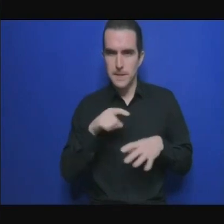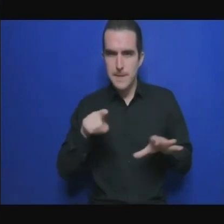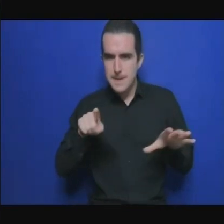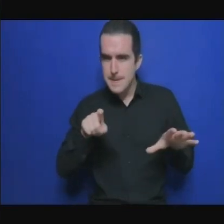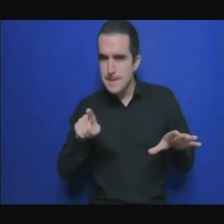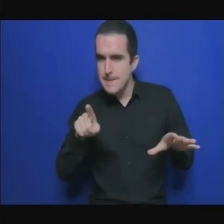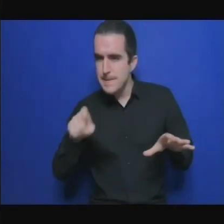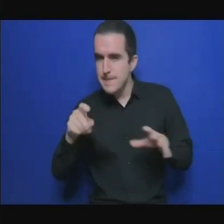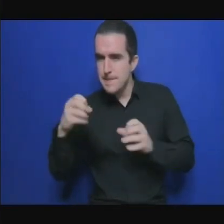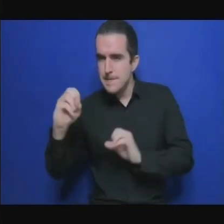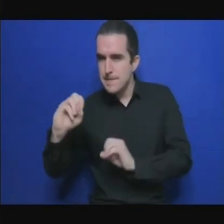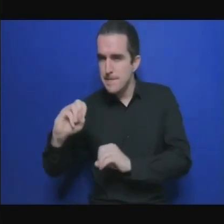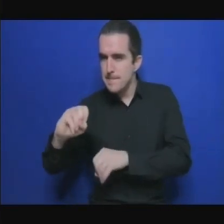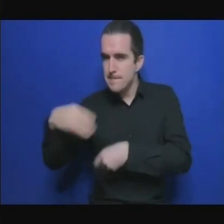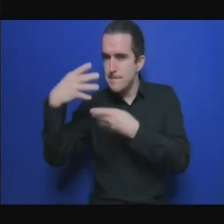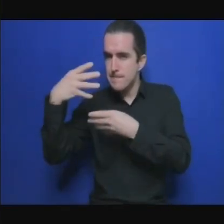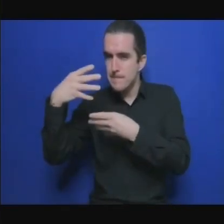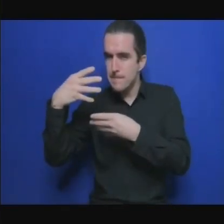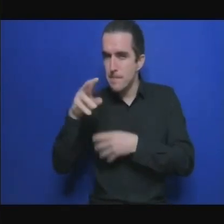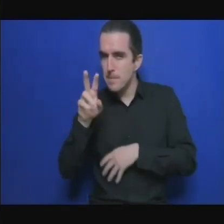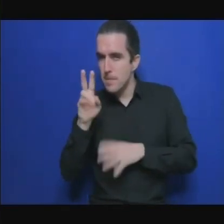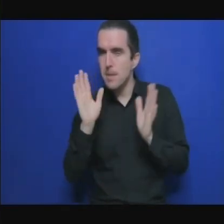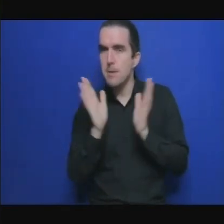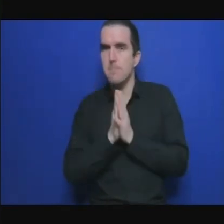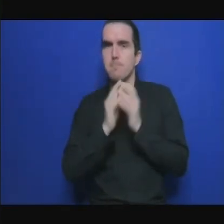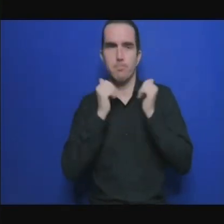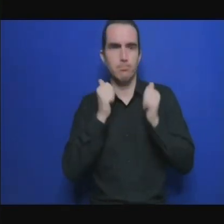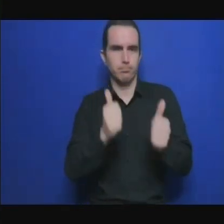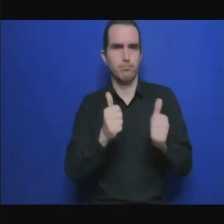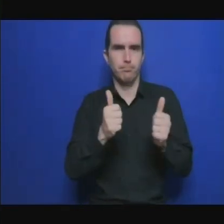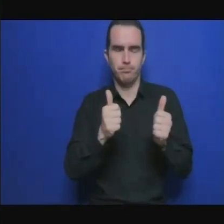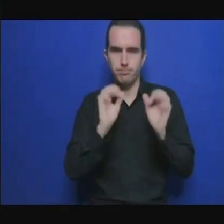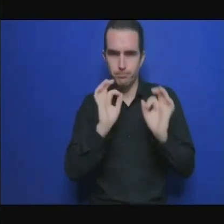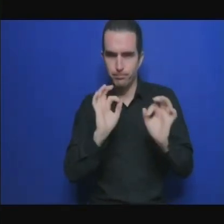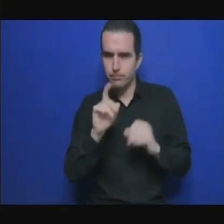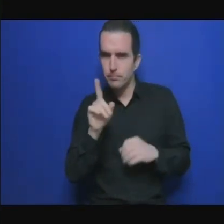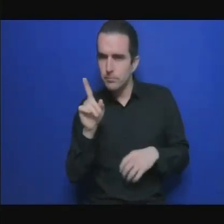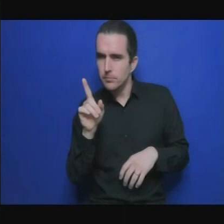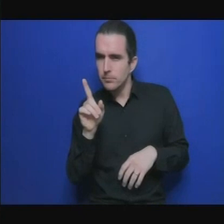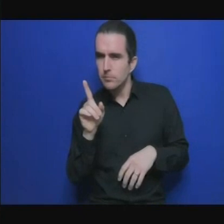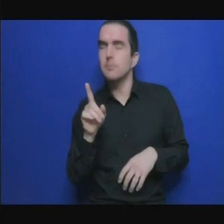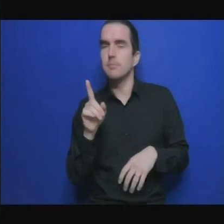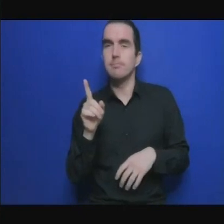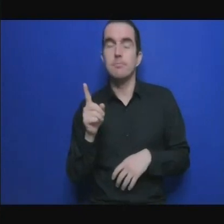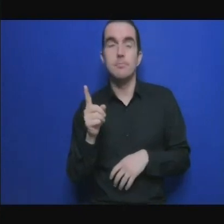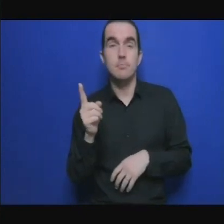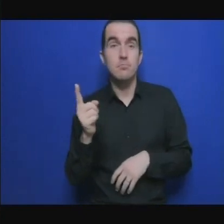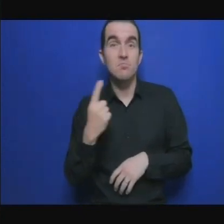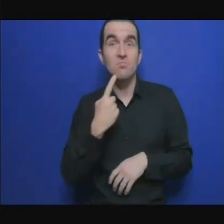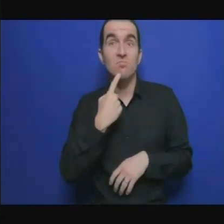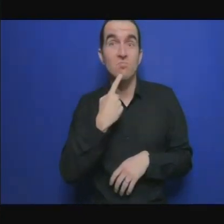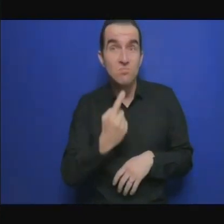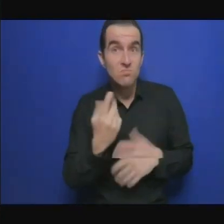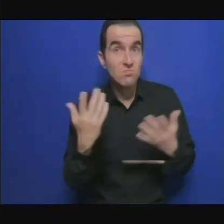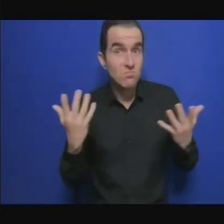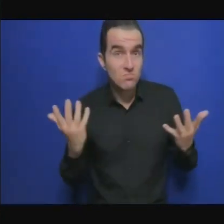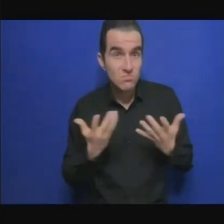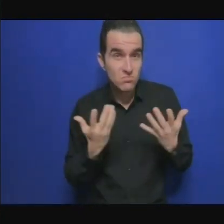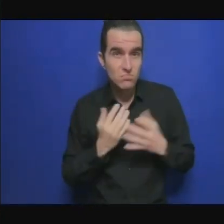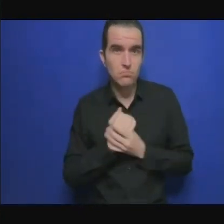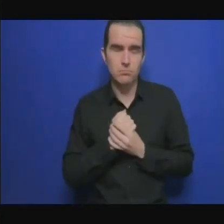monsieur Kondé dit qu'il se félicite des contributions diverses et de la diversité des perspectives